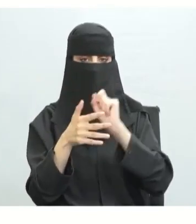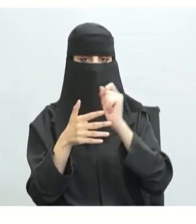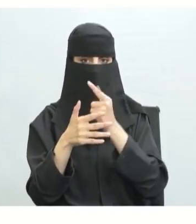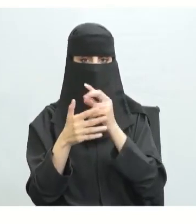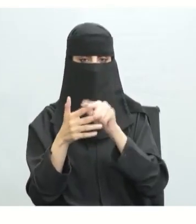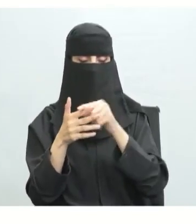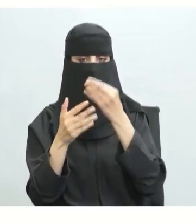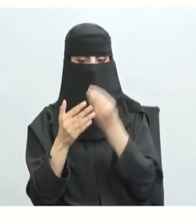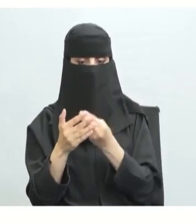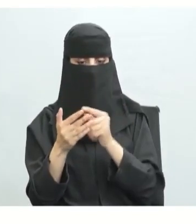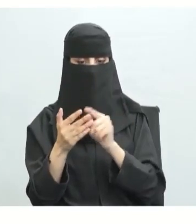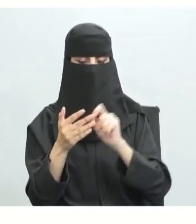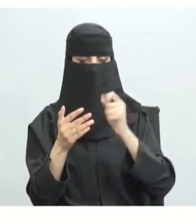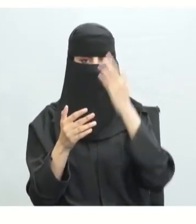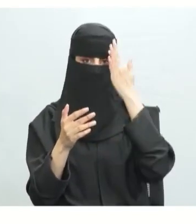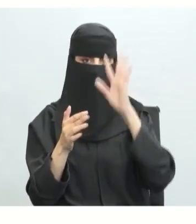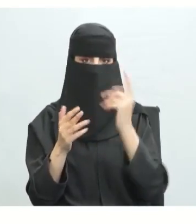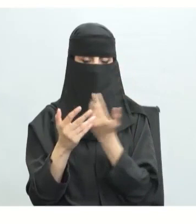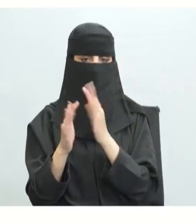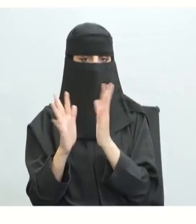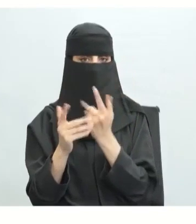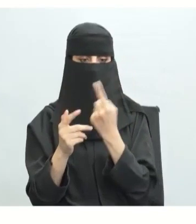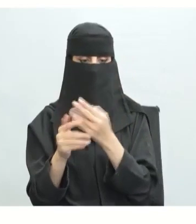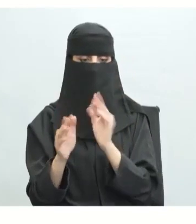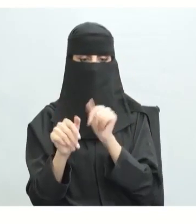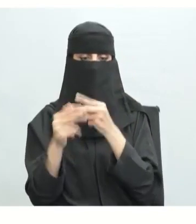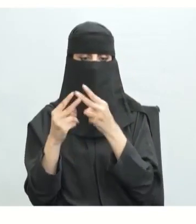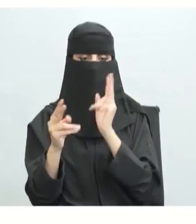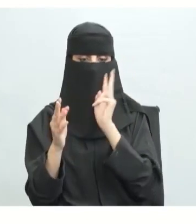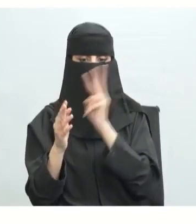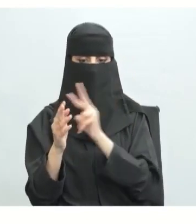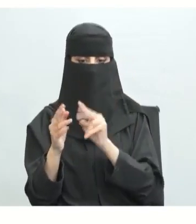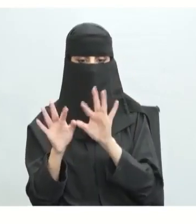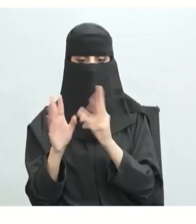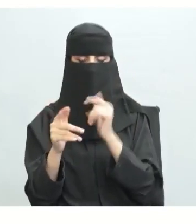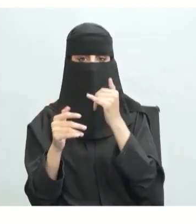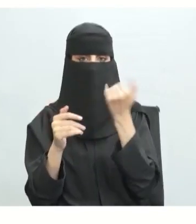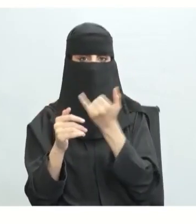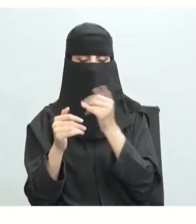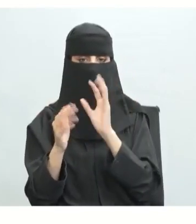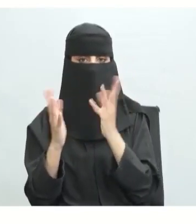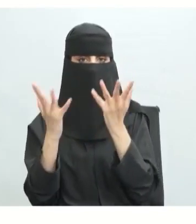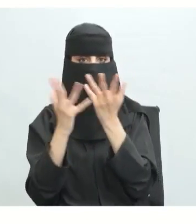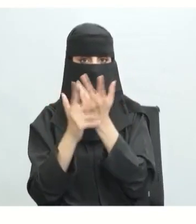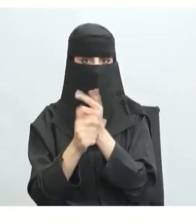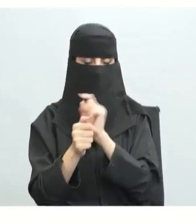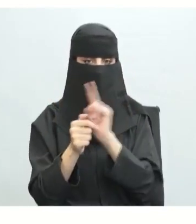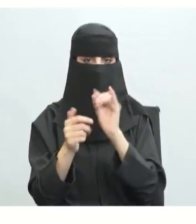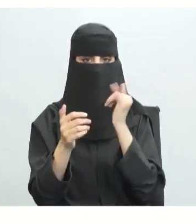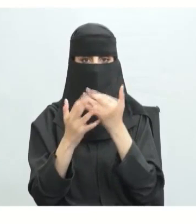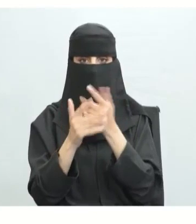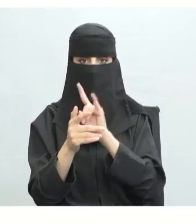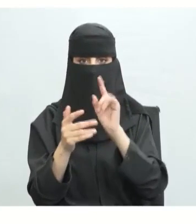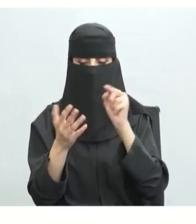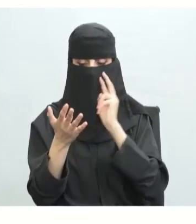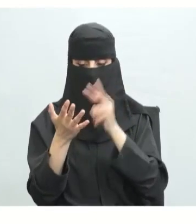تتقرأها بتمع كما تريد ومن غير المناسبة أن تستخدم سرعة فائقة في القراءة في المكان الذي يتطلب قراءة متأنية ولا أن تنسير